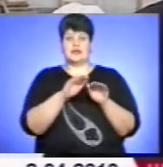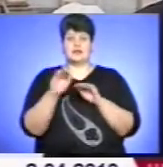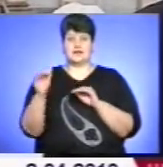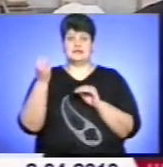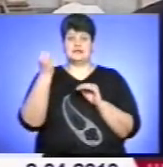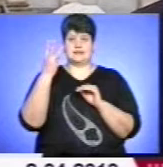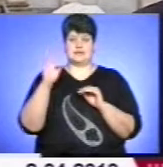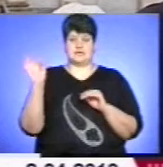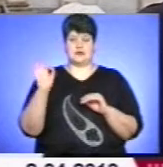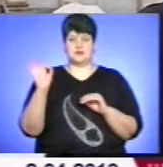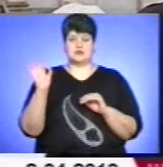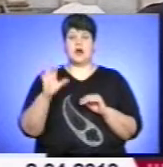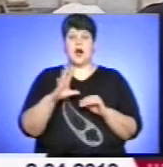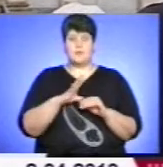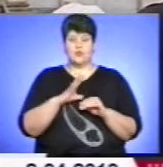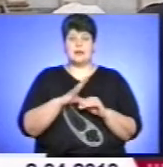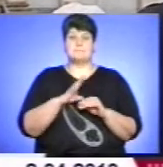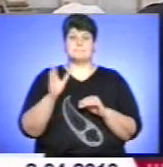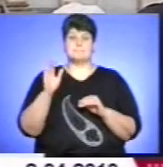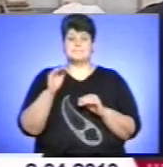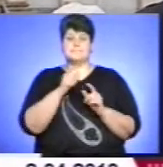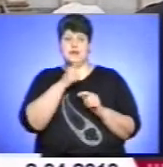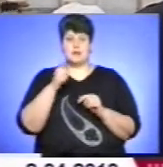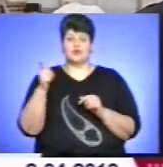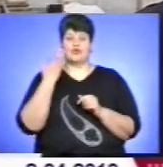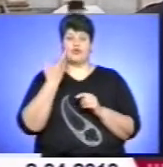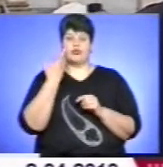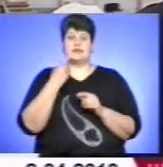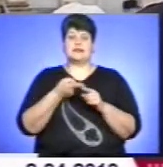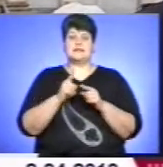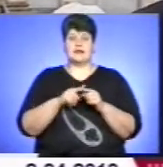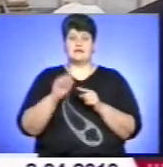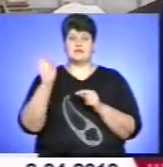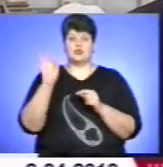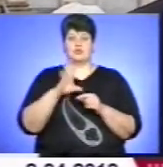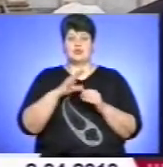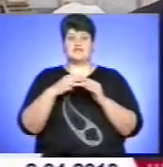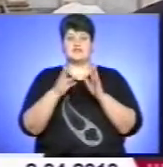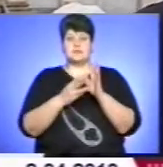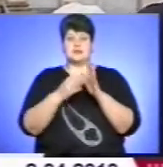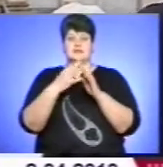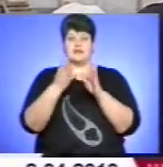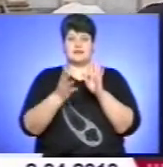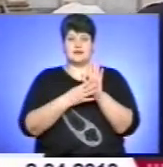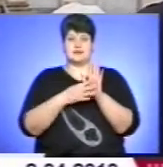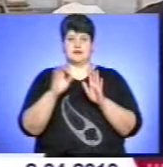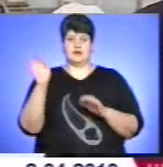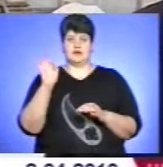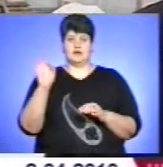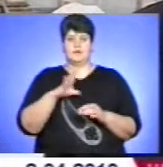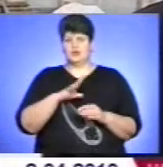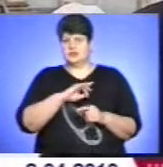градусів, а були періоди, коли ця температура була і 18 і 19 градусів. Тобто були такі